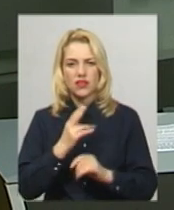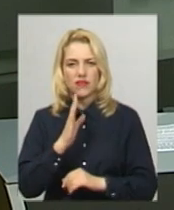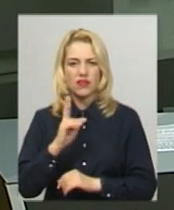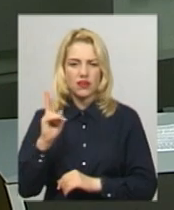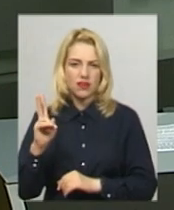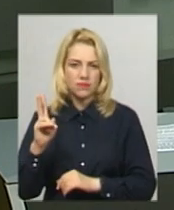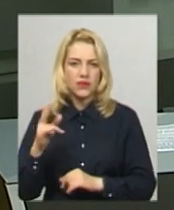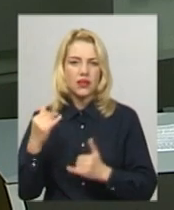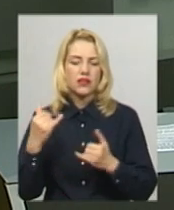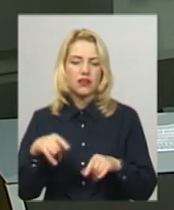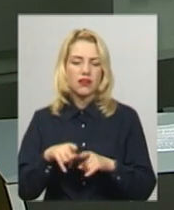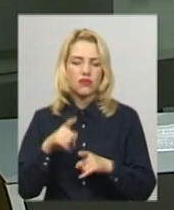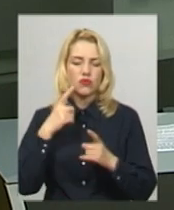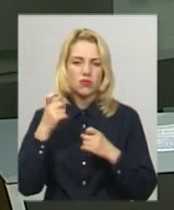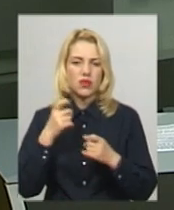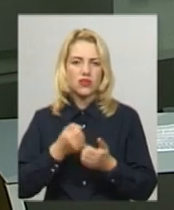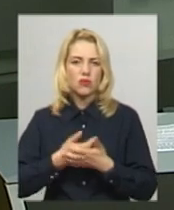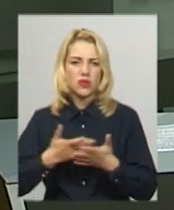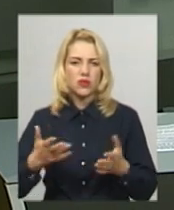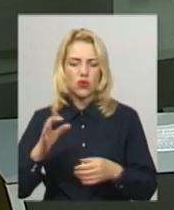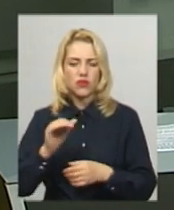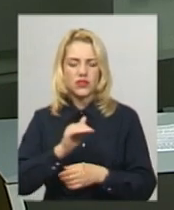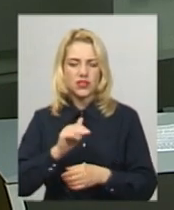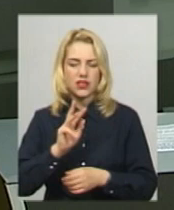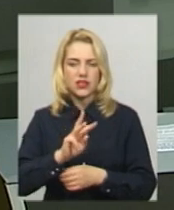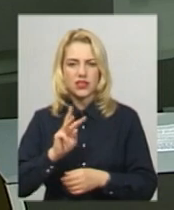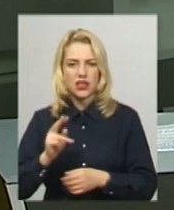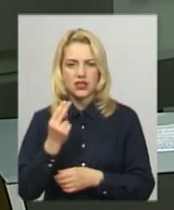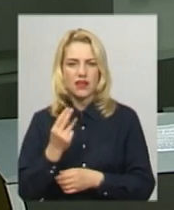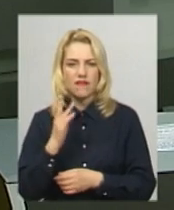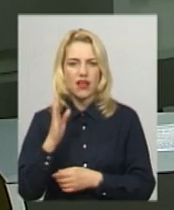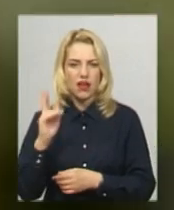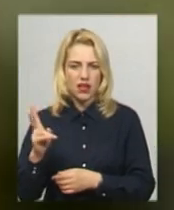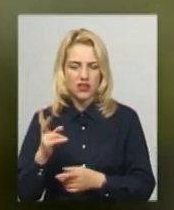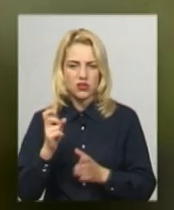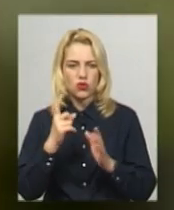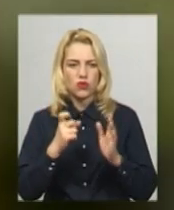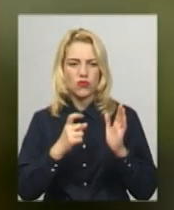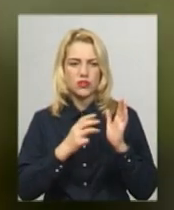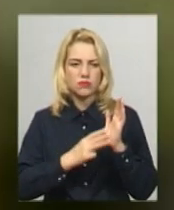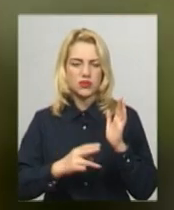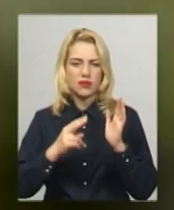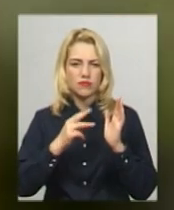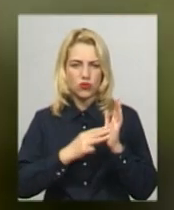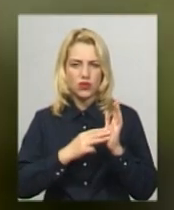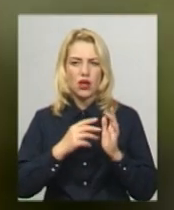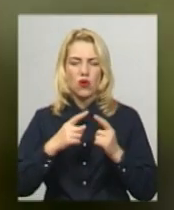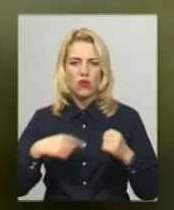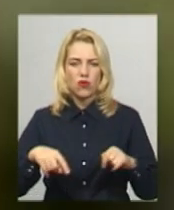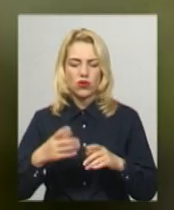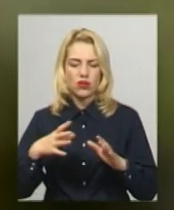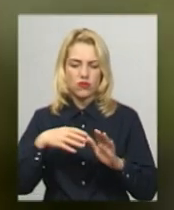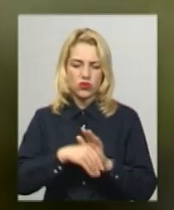комісії. Така інформація оприлюднена на офіційному сайті ЦВК. За 187 округом, який включає частину